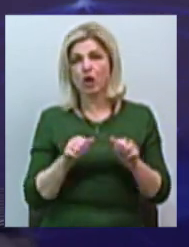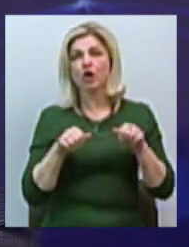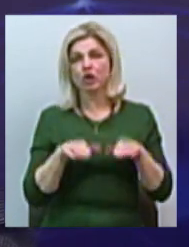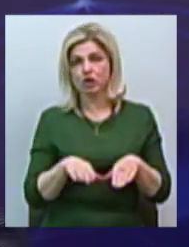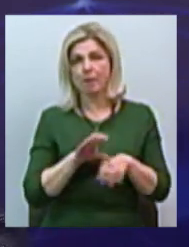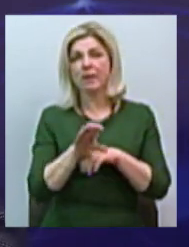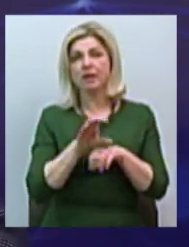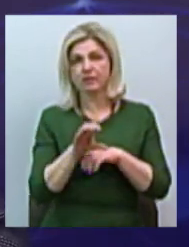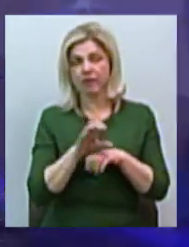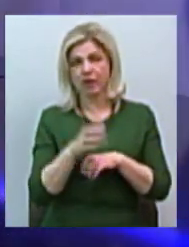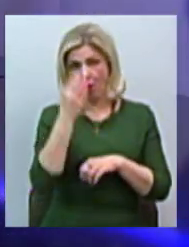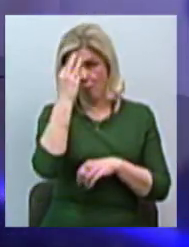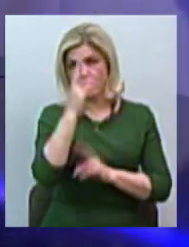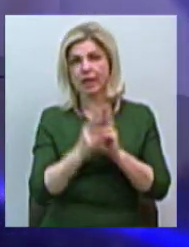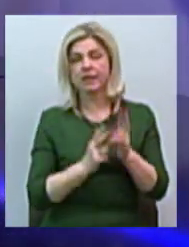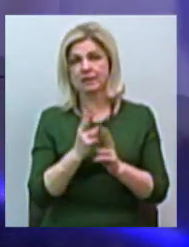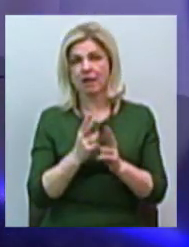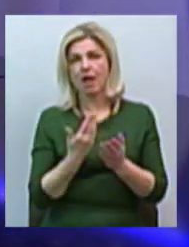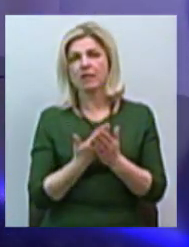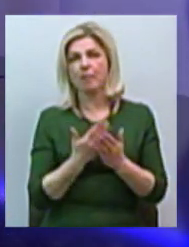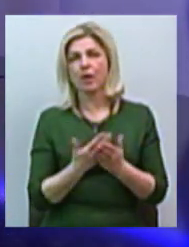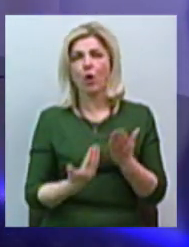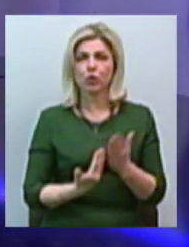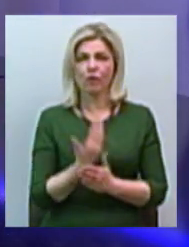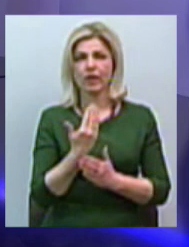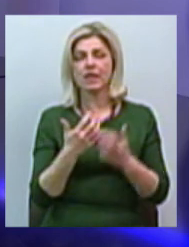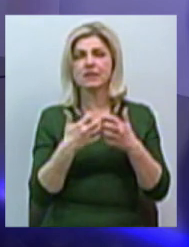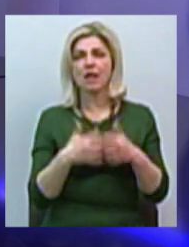произвести у себе модернізацію, наприклад, обновити станочний парк.